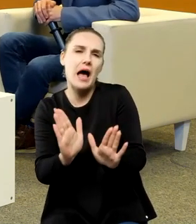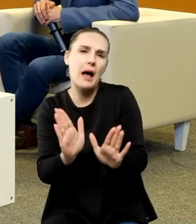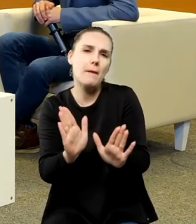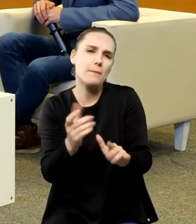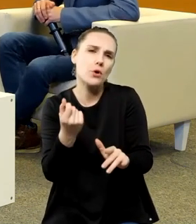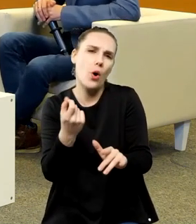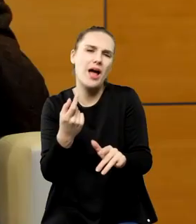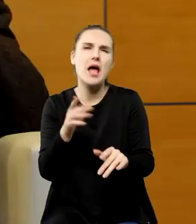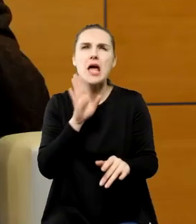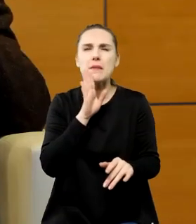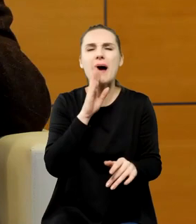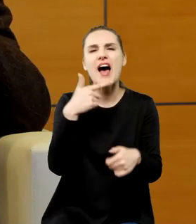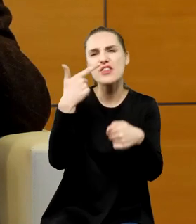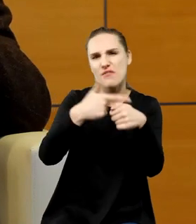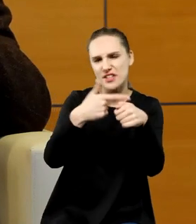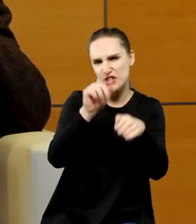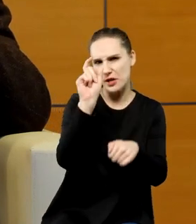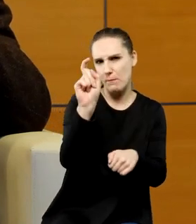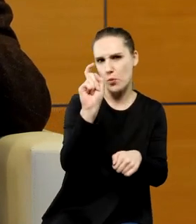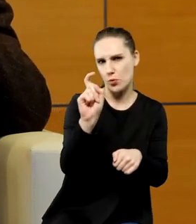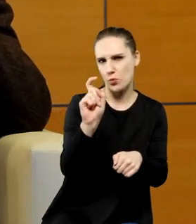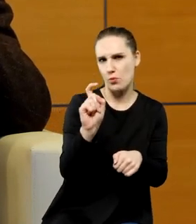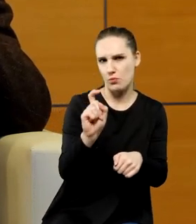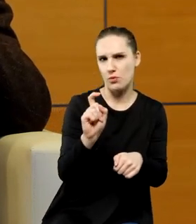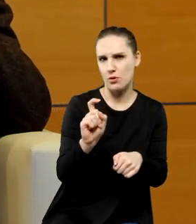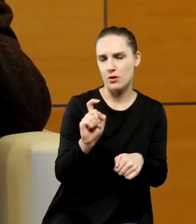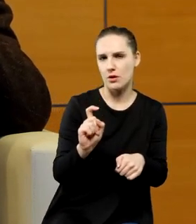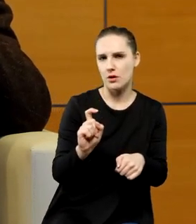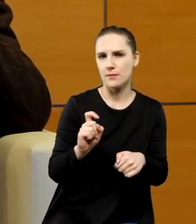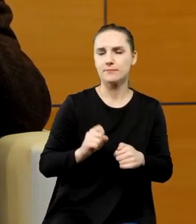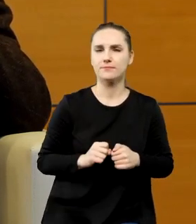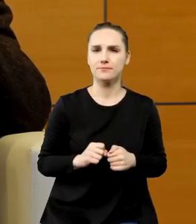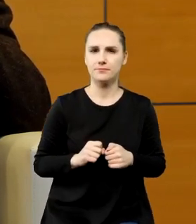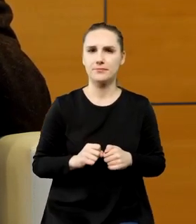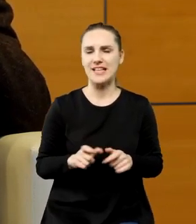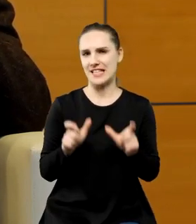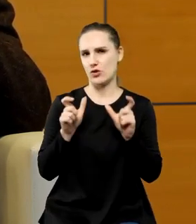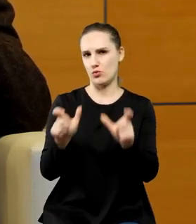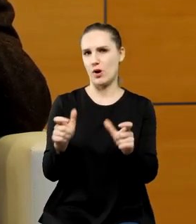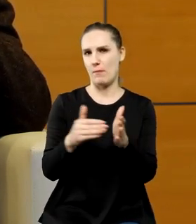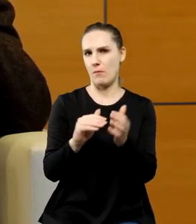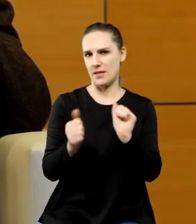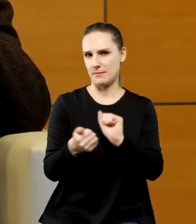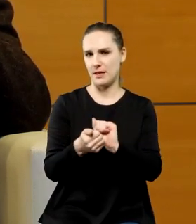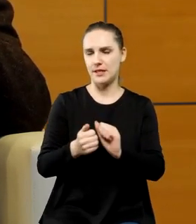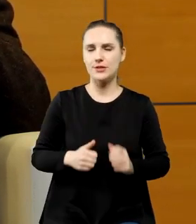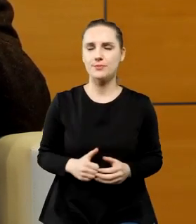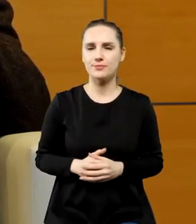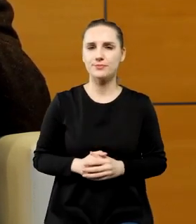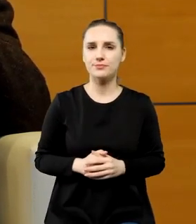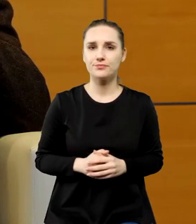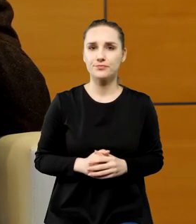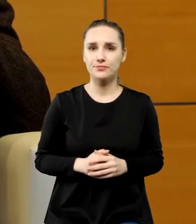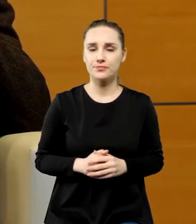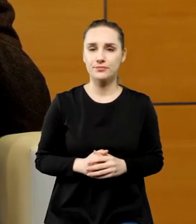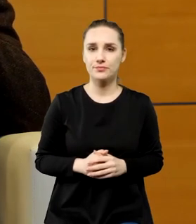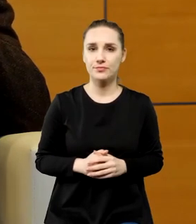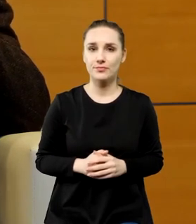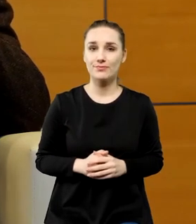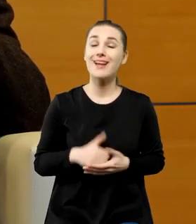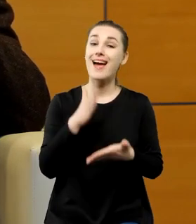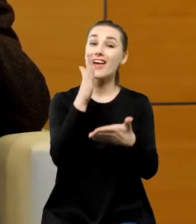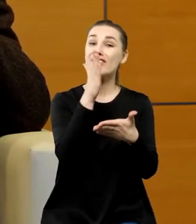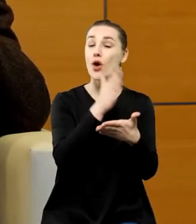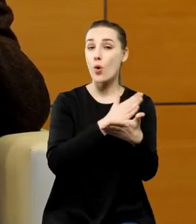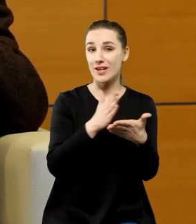dwadzieścia chyba parę punktów sformułowała cenzura więc geografia